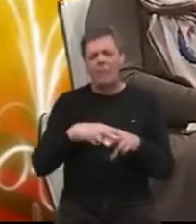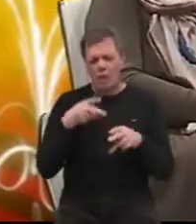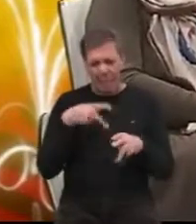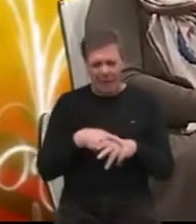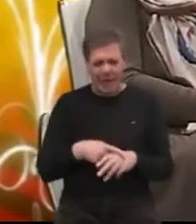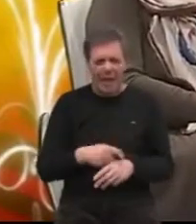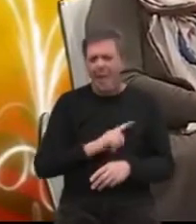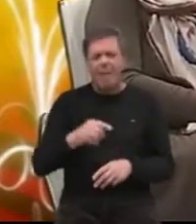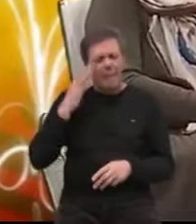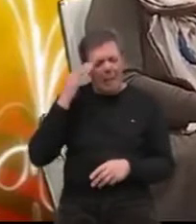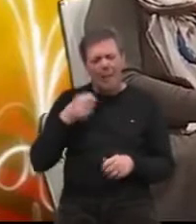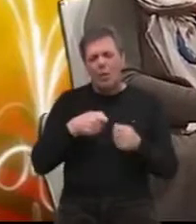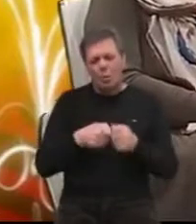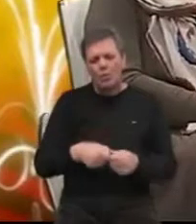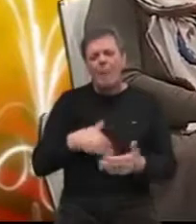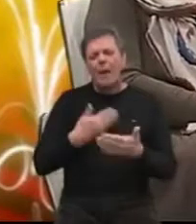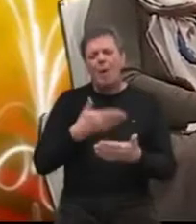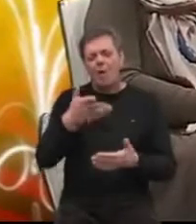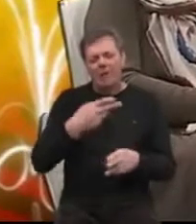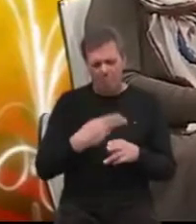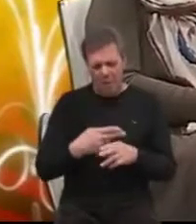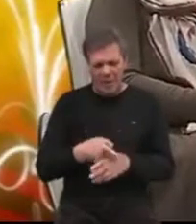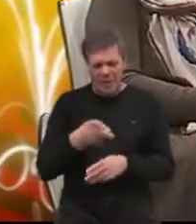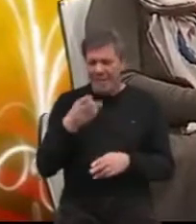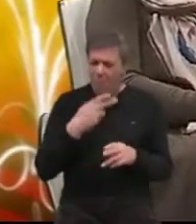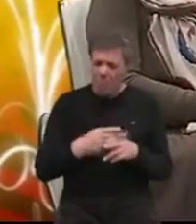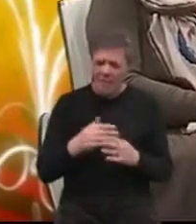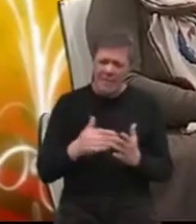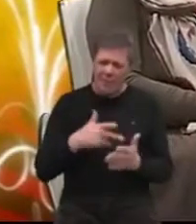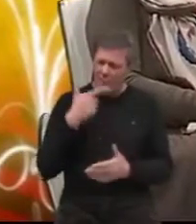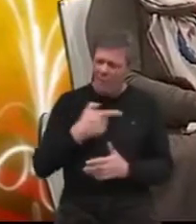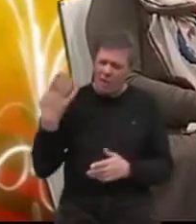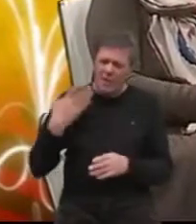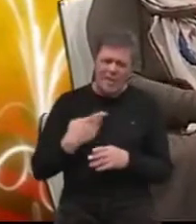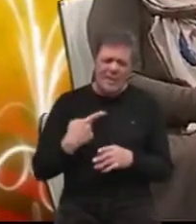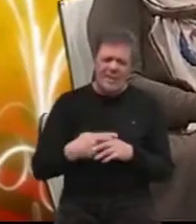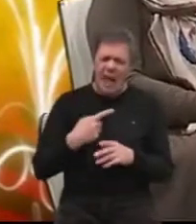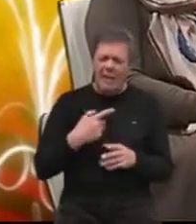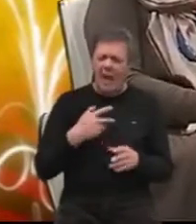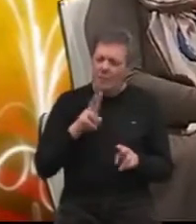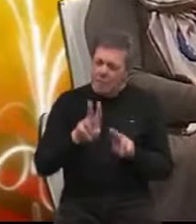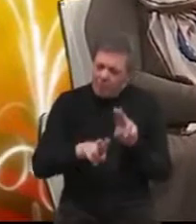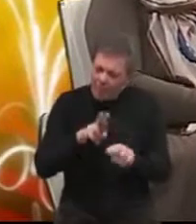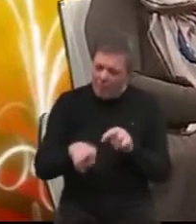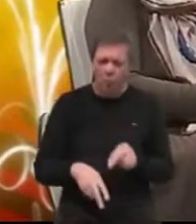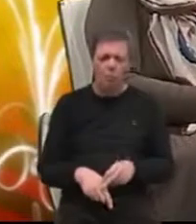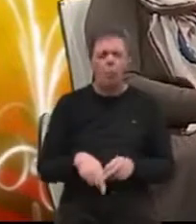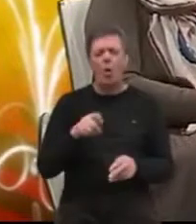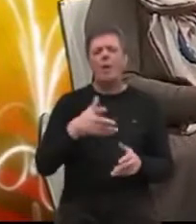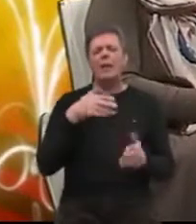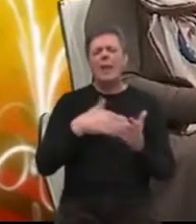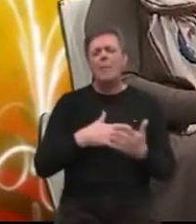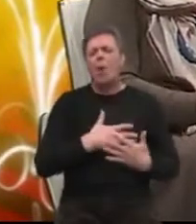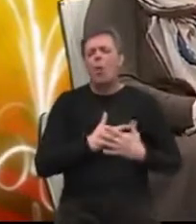Ne briga društva prema ovakvim bolesnicima. Ti bolesnici trebaju 24 satnu njegu. Ti bolesnici trebaju